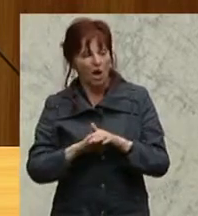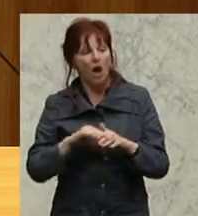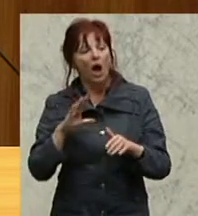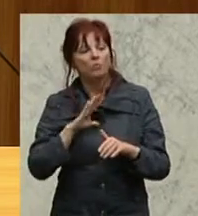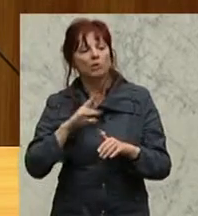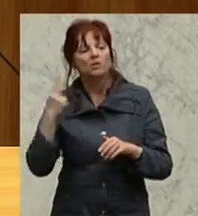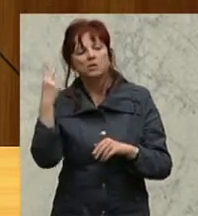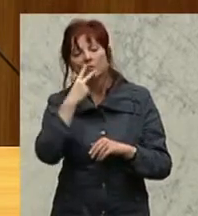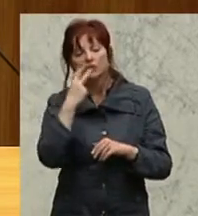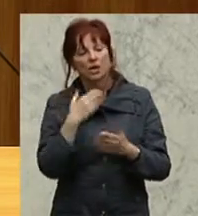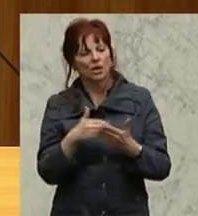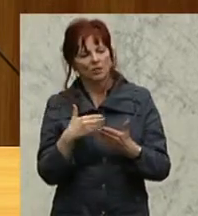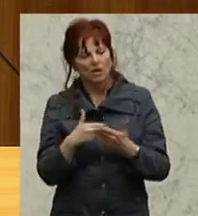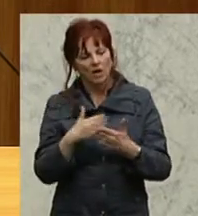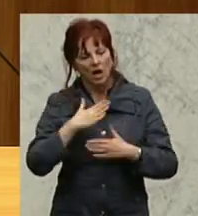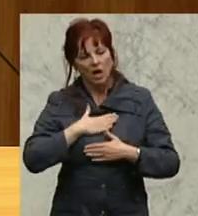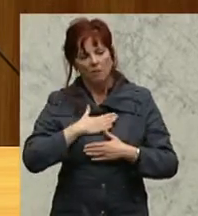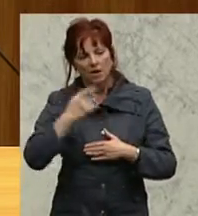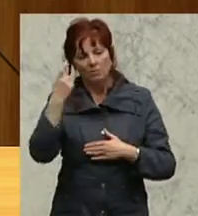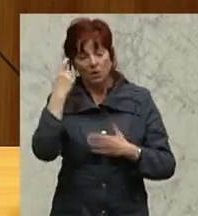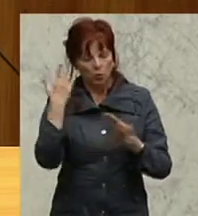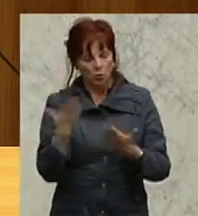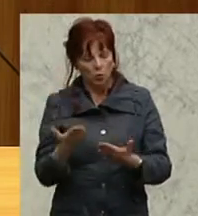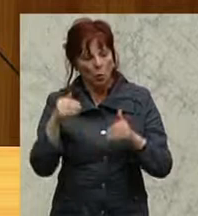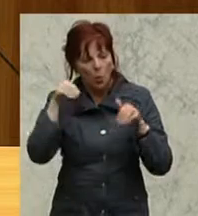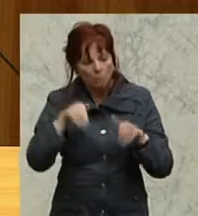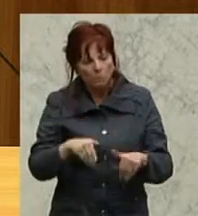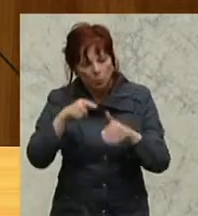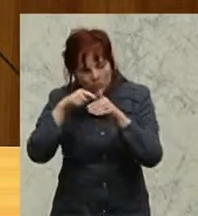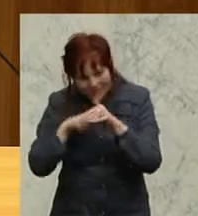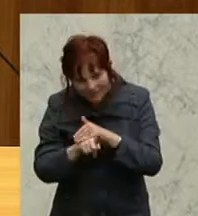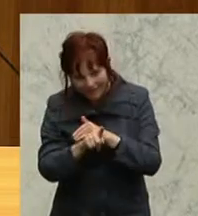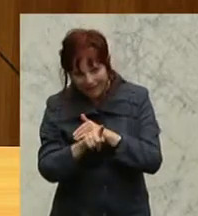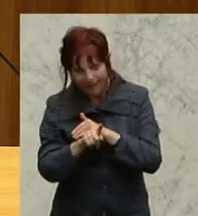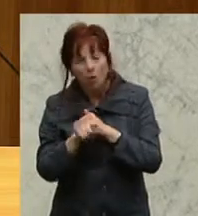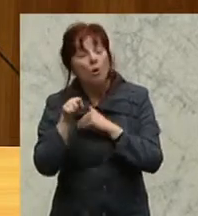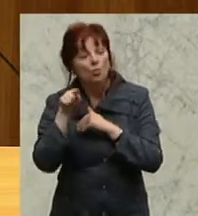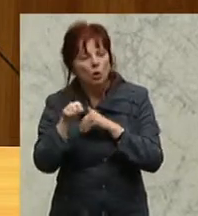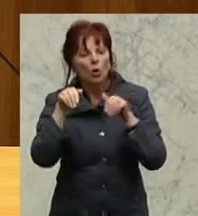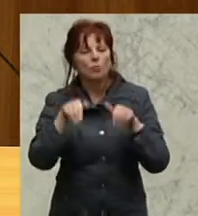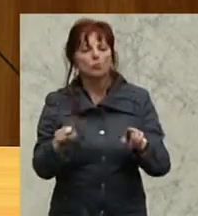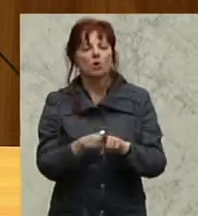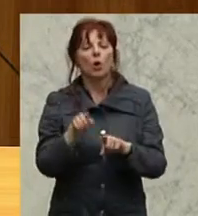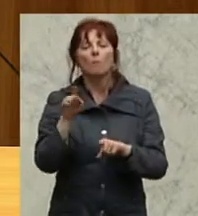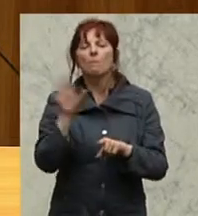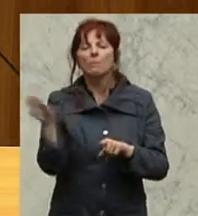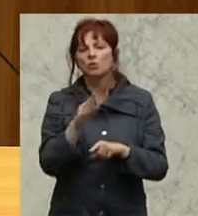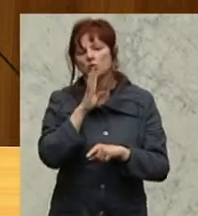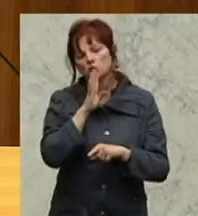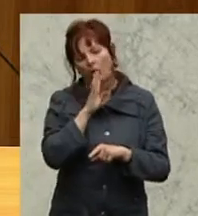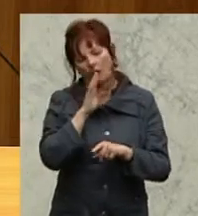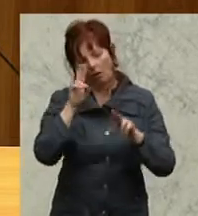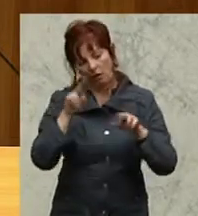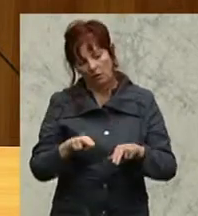und das war auch immer meine Meinung, man muss halt dort hinein und schauen, dass man dort auch ein Mitspracherecht hat. Das ist natürlich in der Privatwirtschaft, bei der